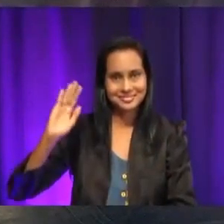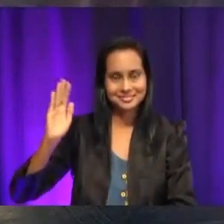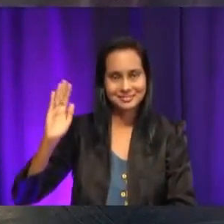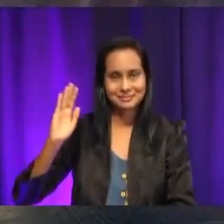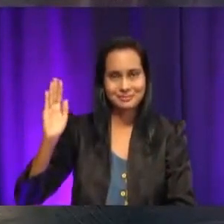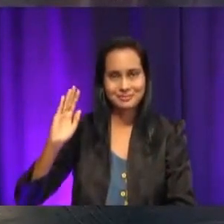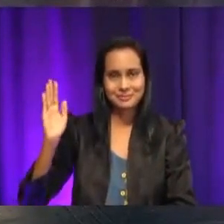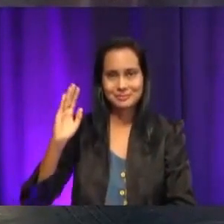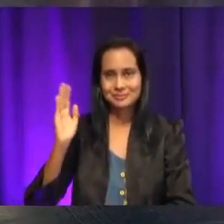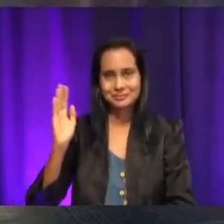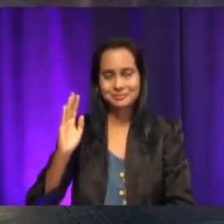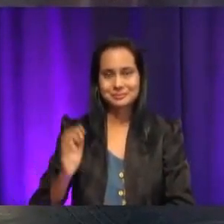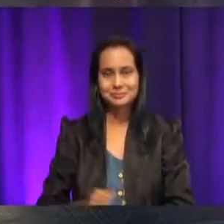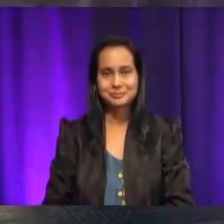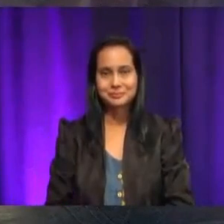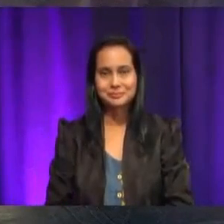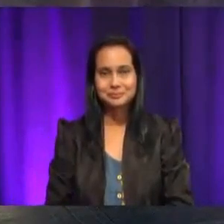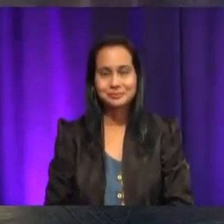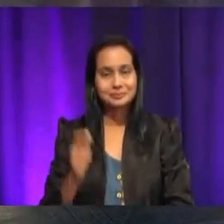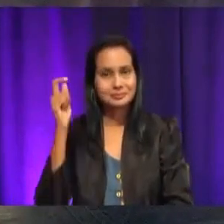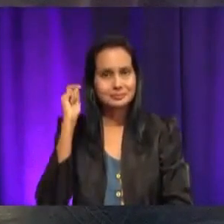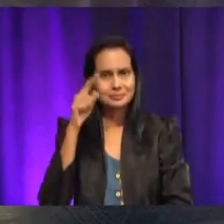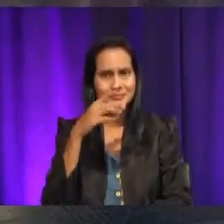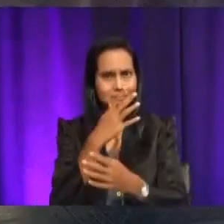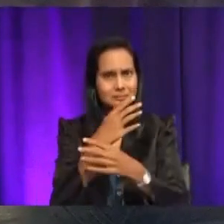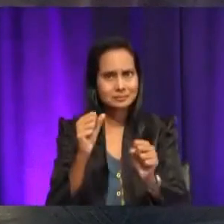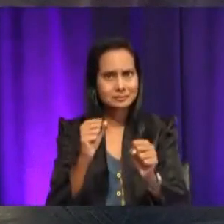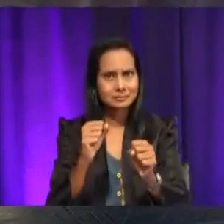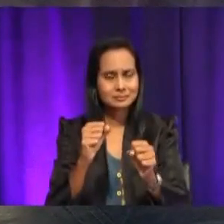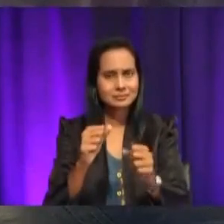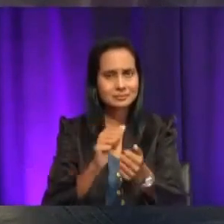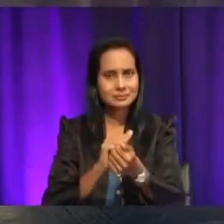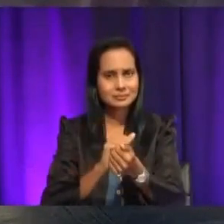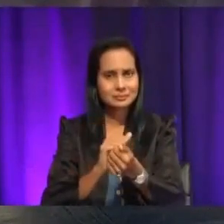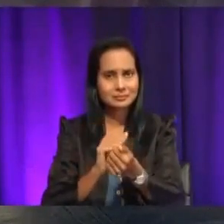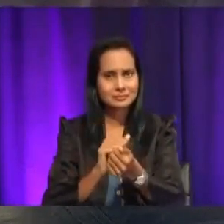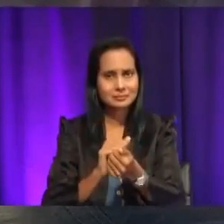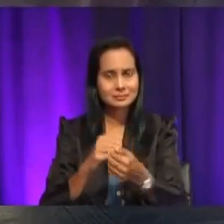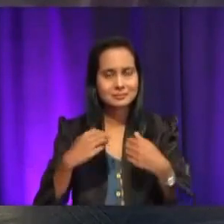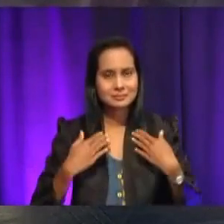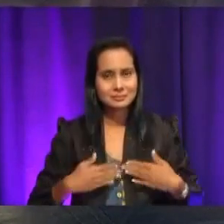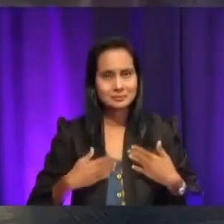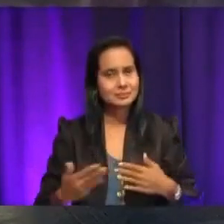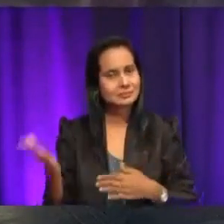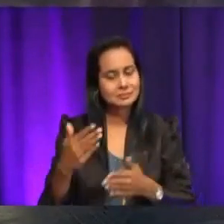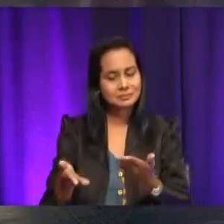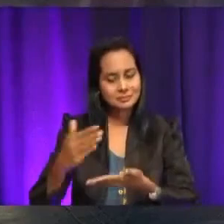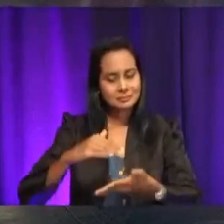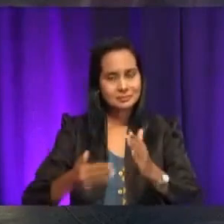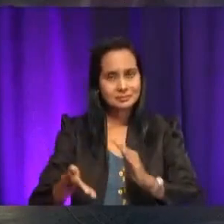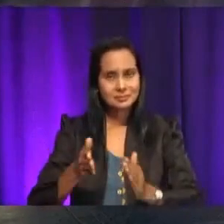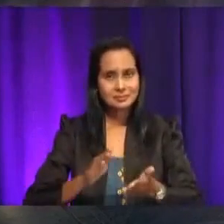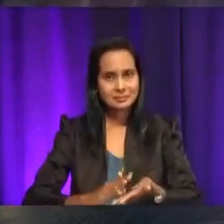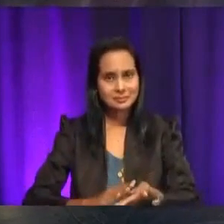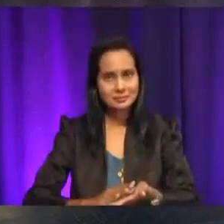Ria dah siap dah, Cikgu. Pasu baju. Nampak ni, Cikgu? Jom kita lipat kat depan, Cikgu. Kan